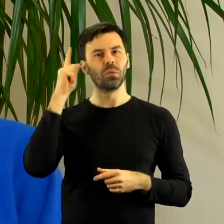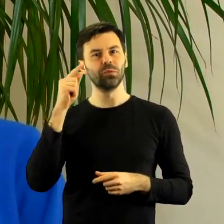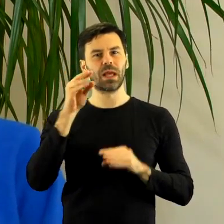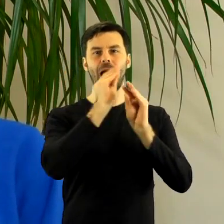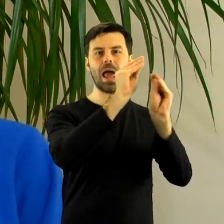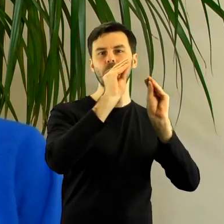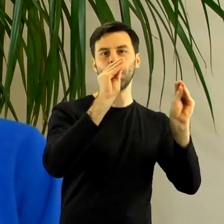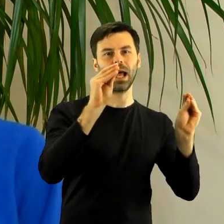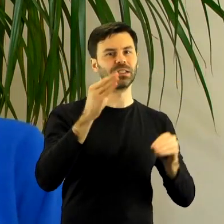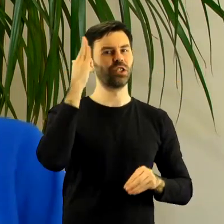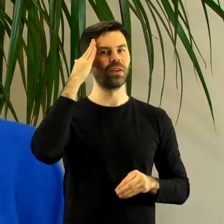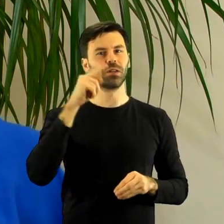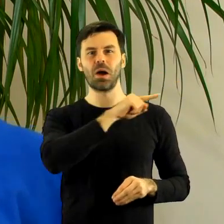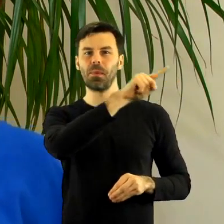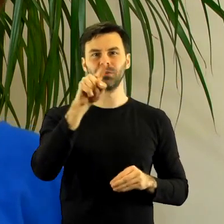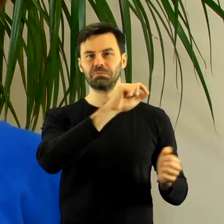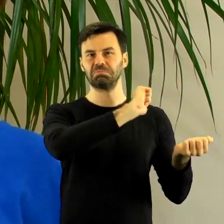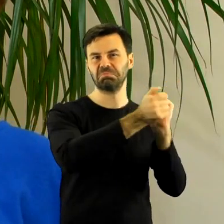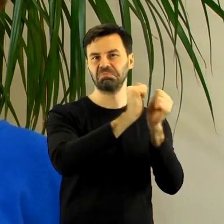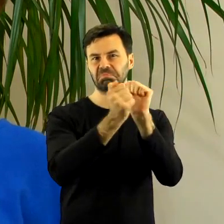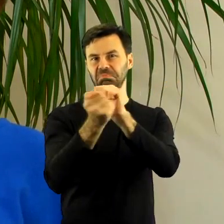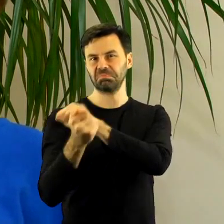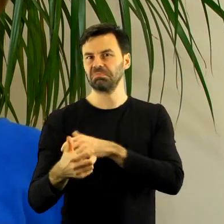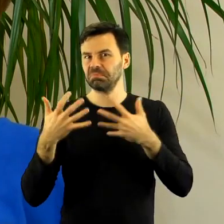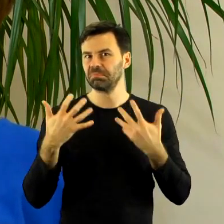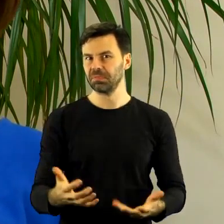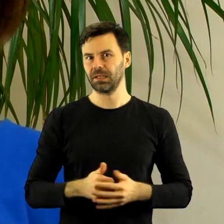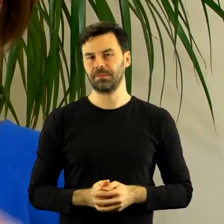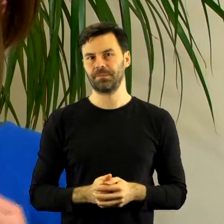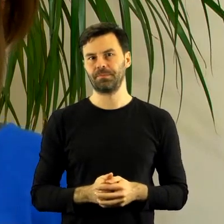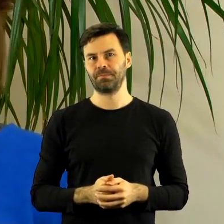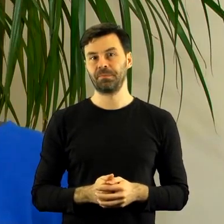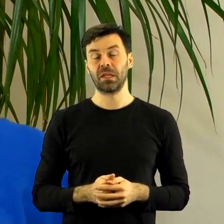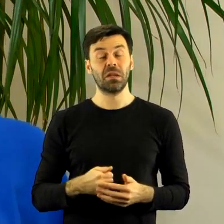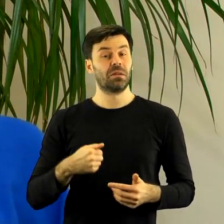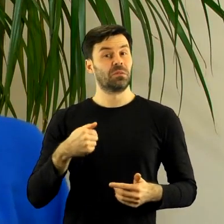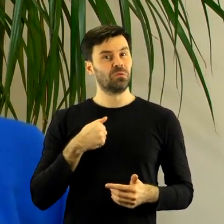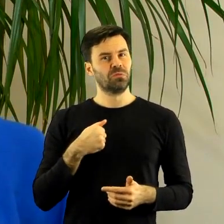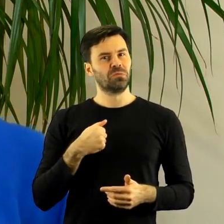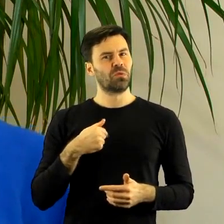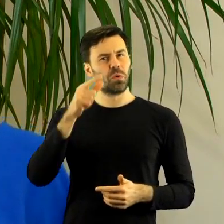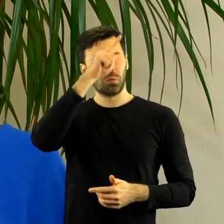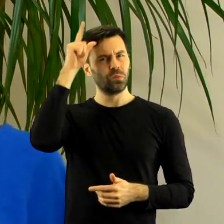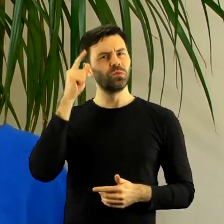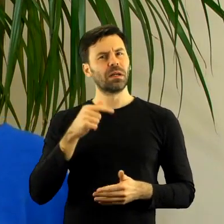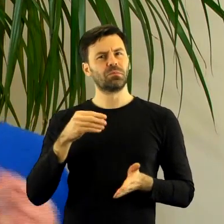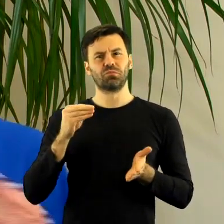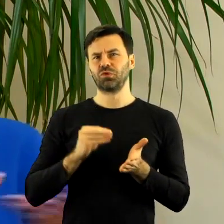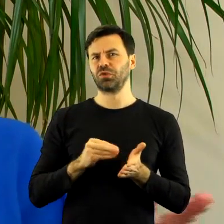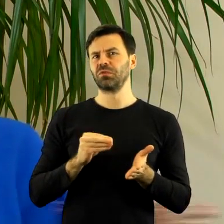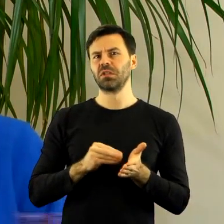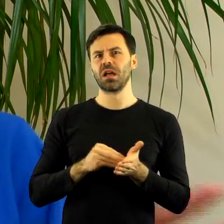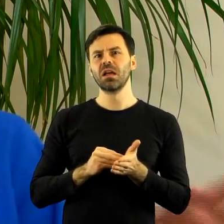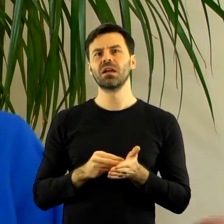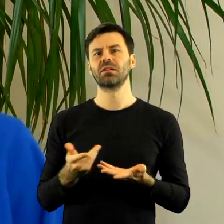świat, miasto, ludzi, współpracy, mieszkańców, konsultacje społeczne, demokrację i społeczeństwo obywatelskie i trzeba to